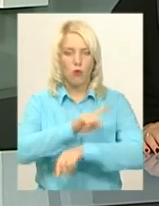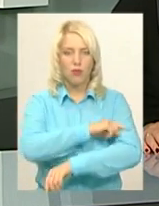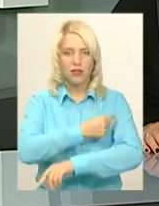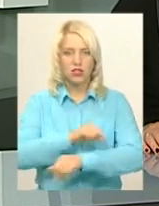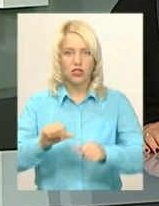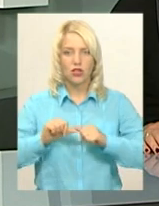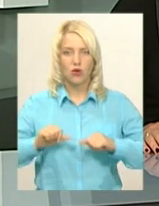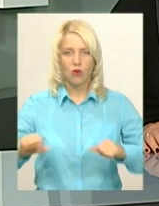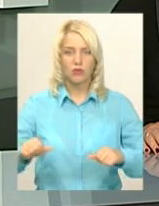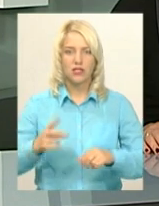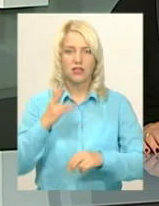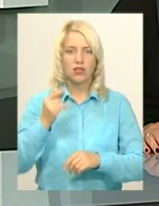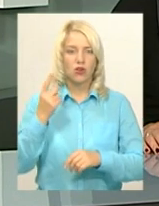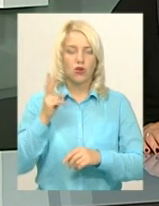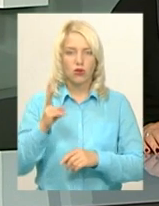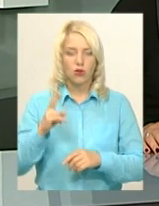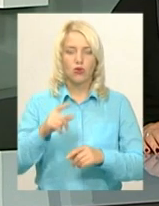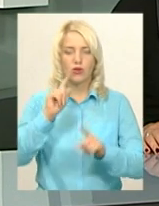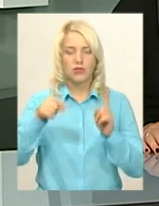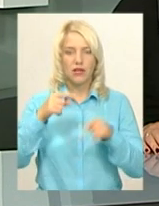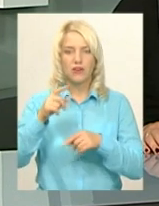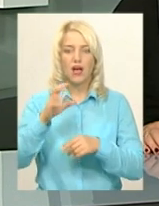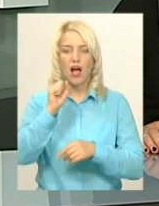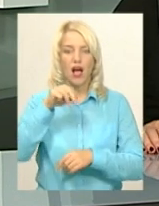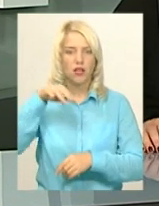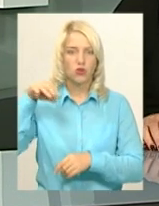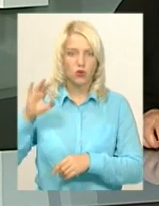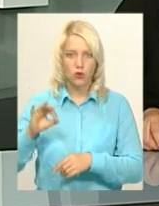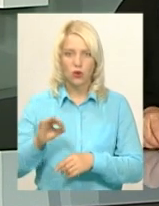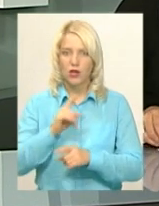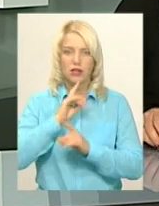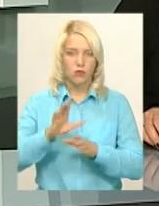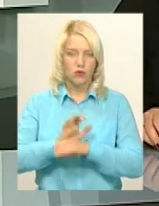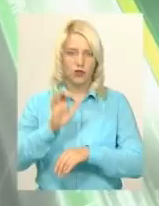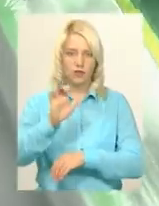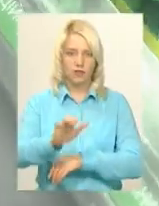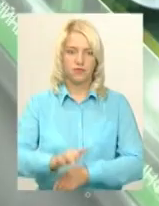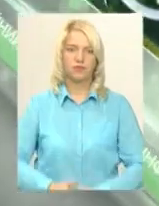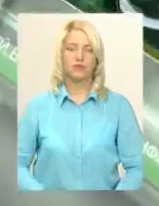Володимира Гучка, жодного зі строковиків у зону операції об'єднаних сил не відправлять.